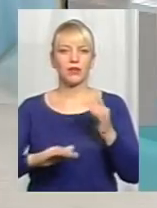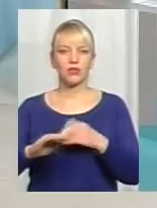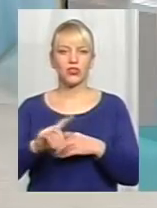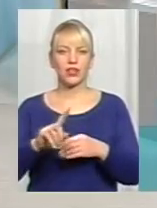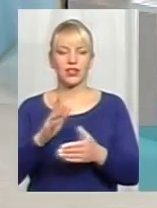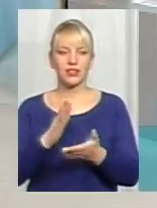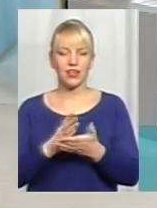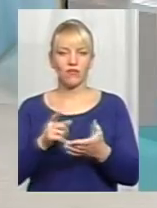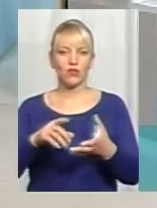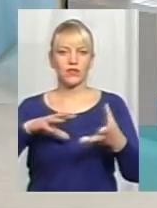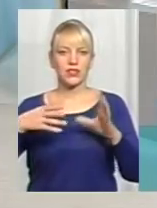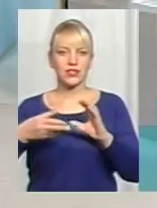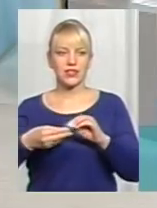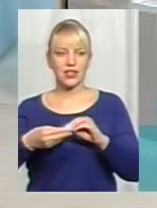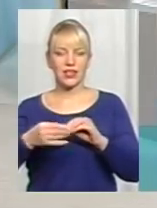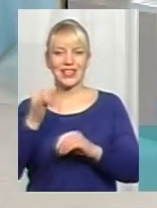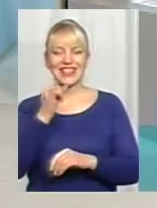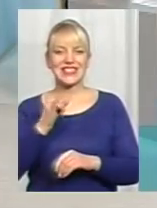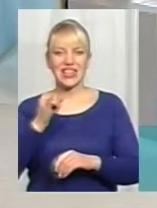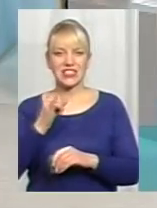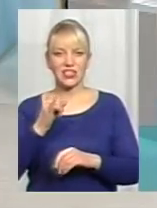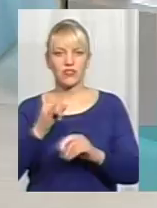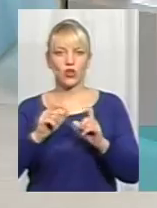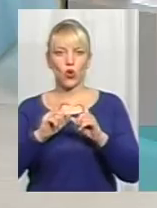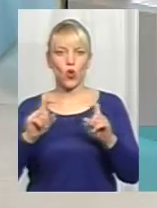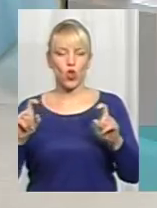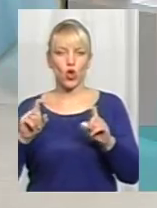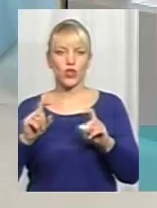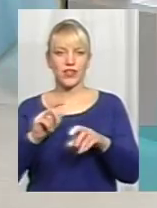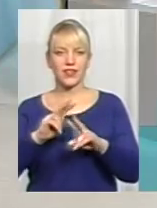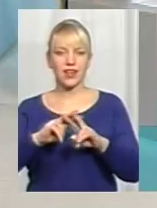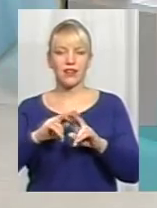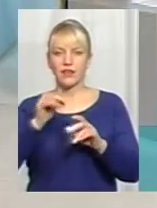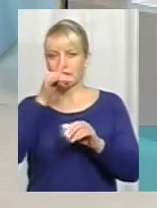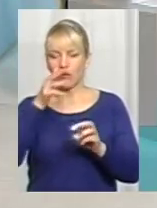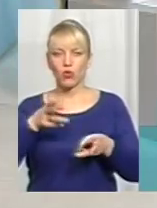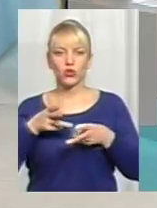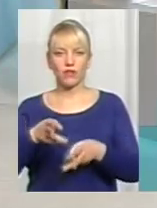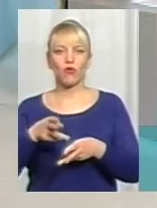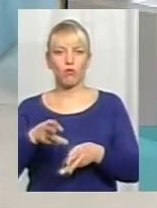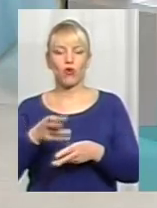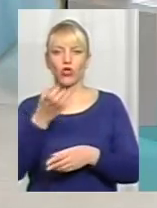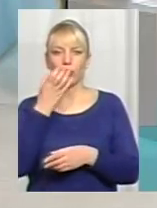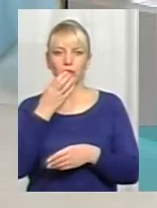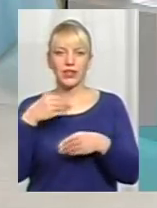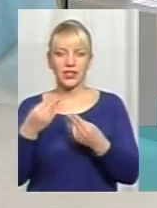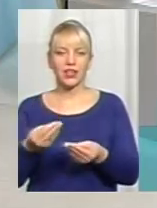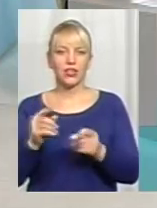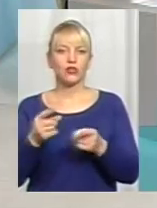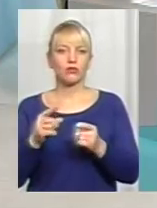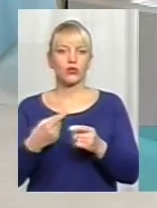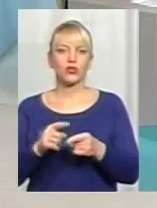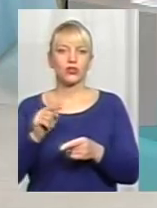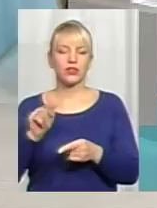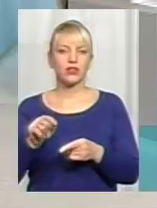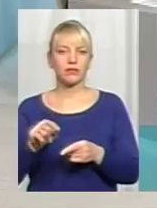взагалі, саме із Яславської колонії, що його взагалі неможливо протопити, оскільки воно, ну, має такі, і